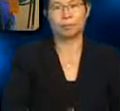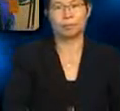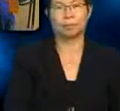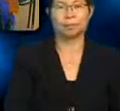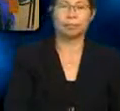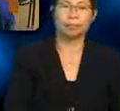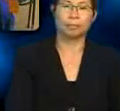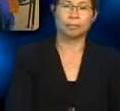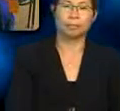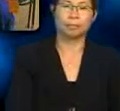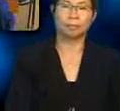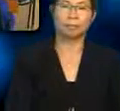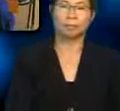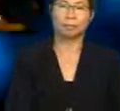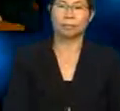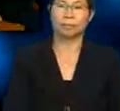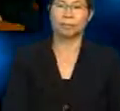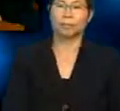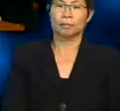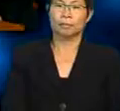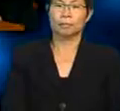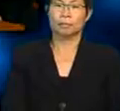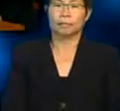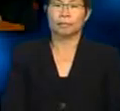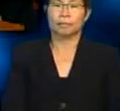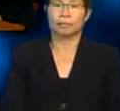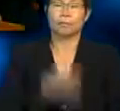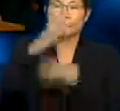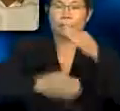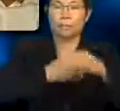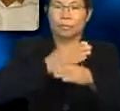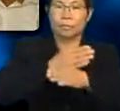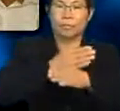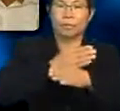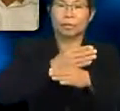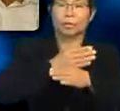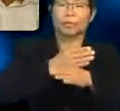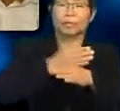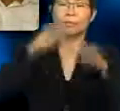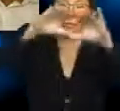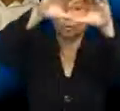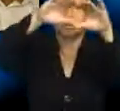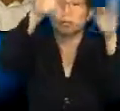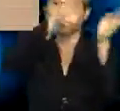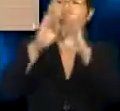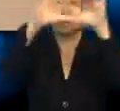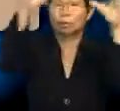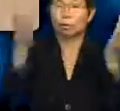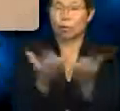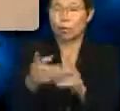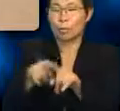Ya, Hidayah? Bumi berbentuk sierra, seperti sebiji bola.